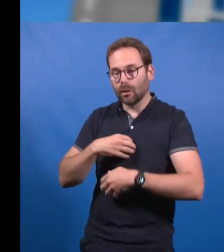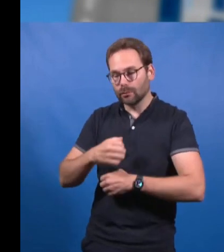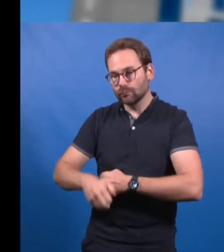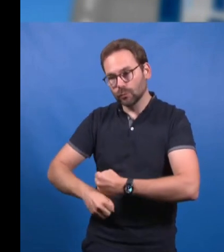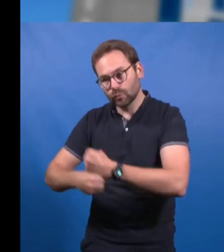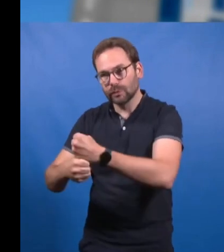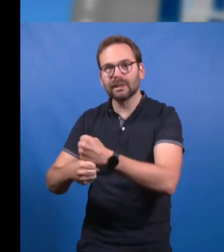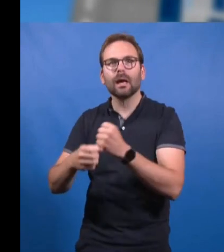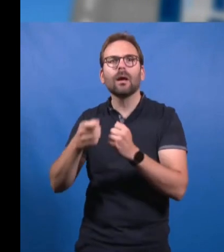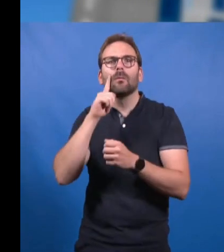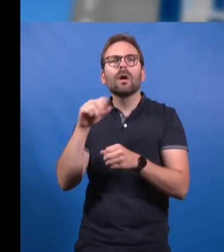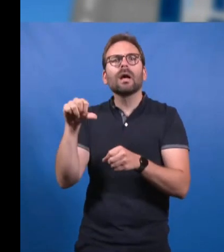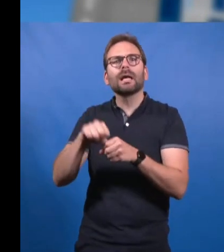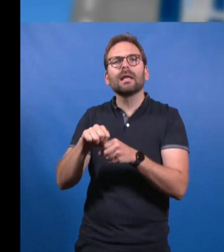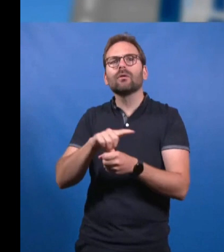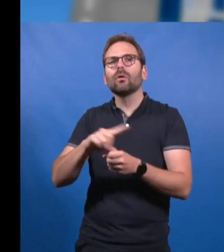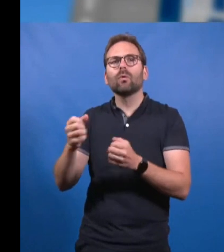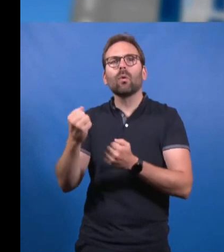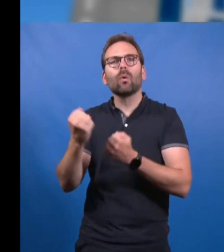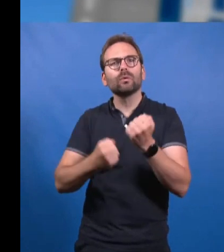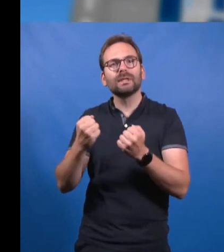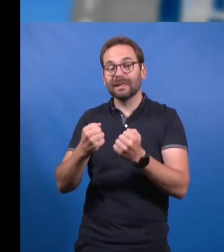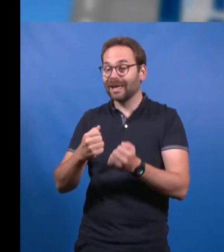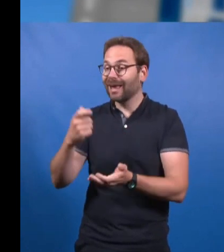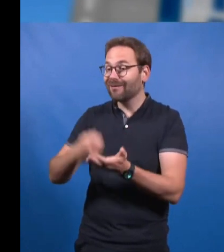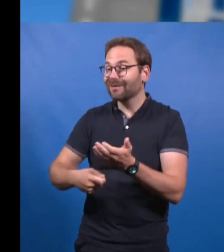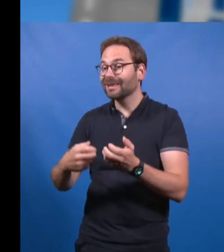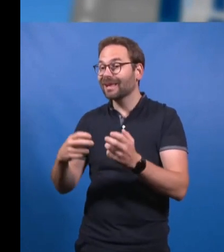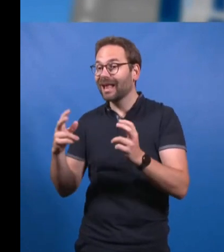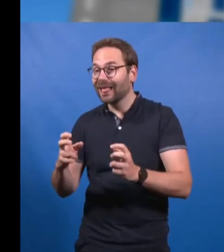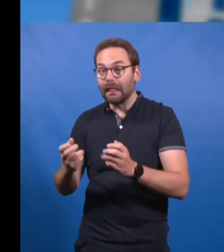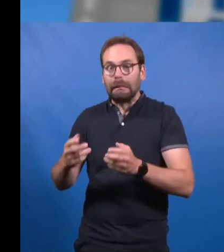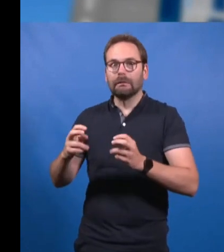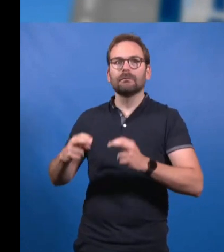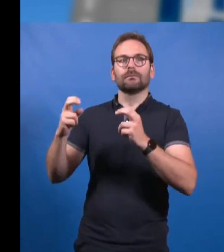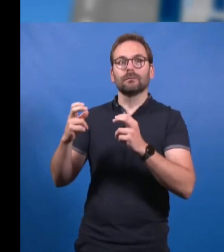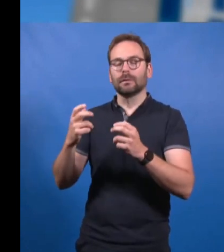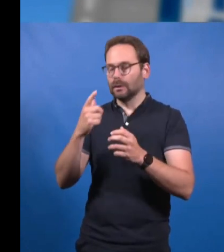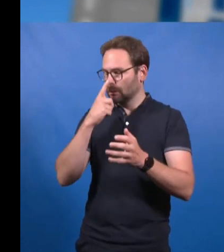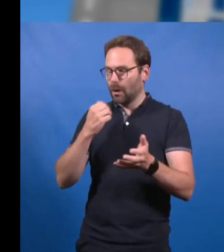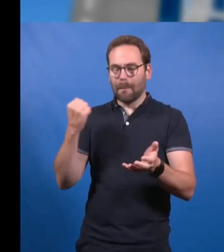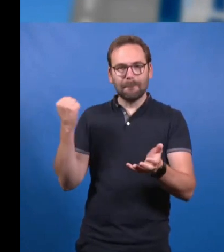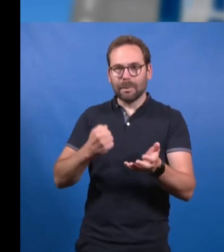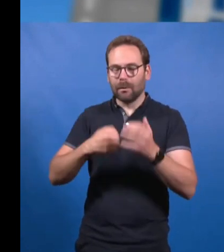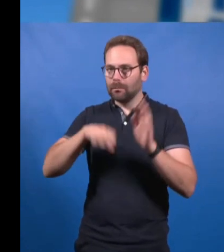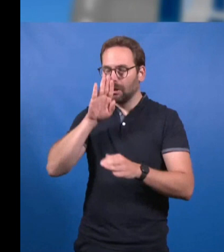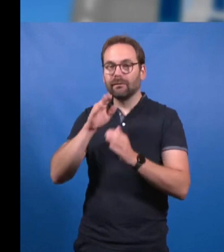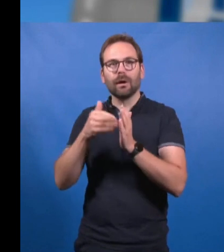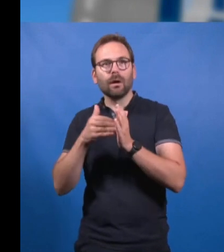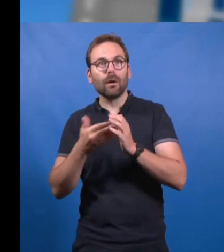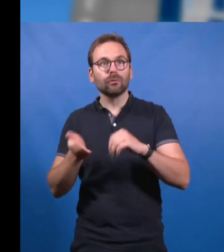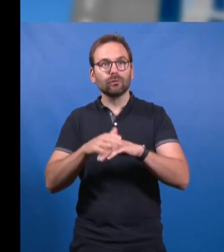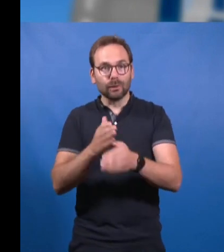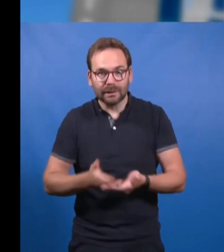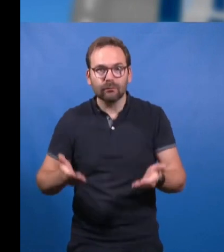défiscalisation sur le gazole non routier voulu par le pouvoir en place, risquent de subir un nouveau coup dur dans une période déjà